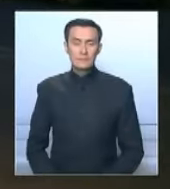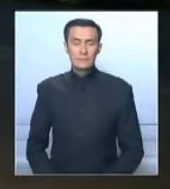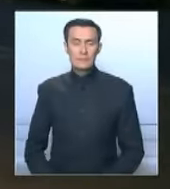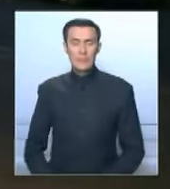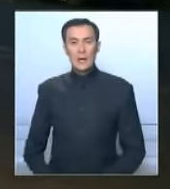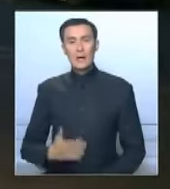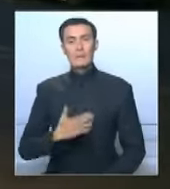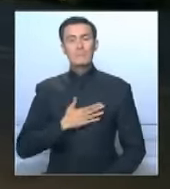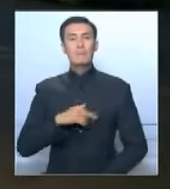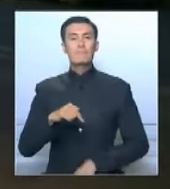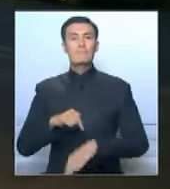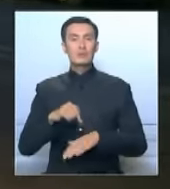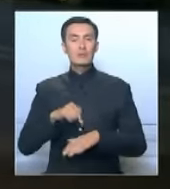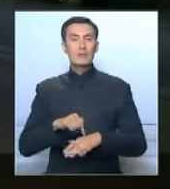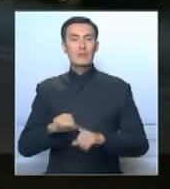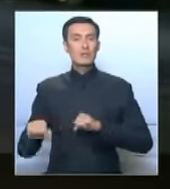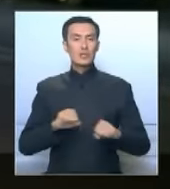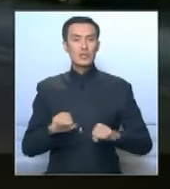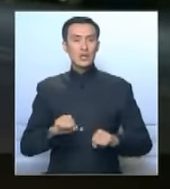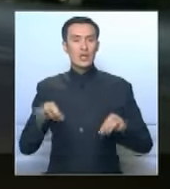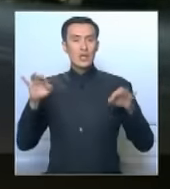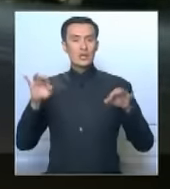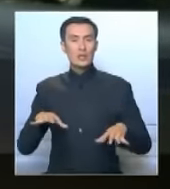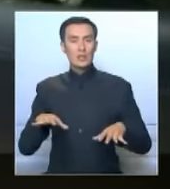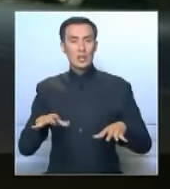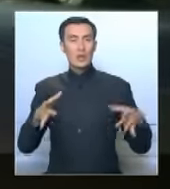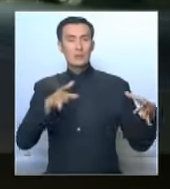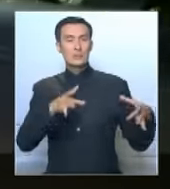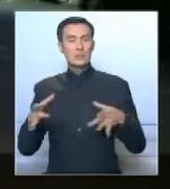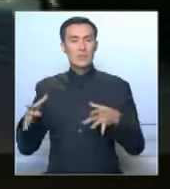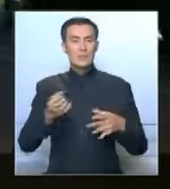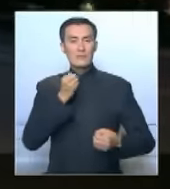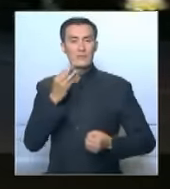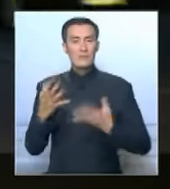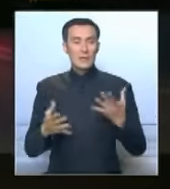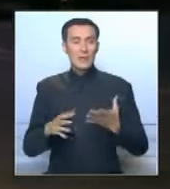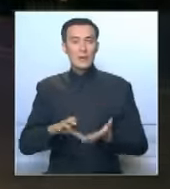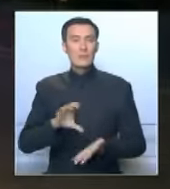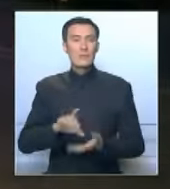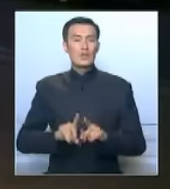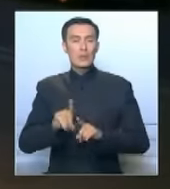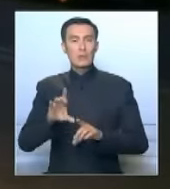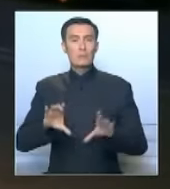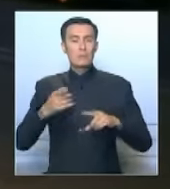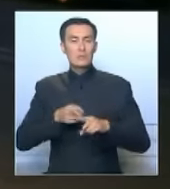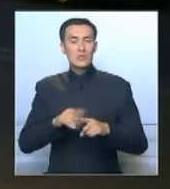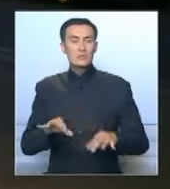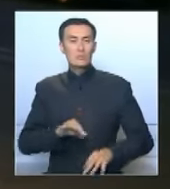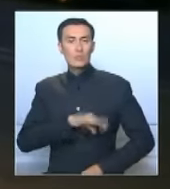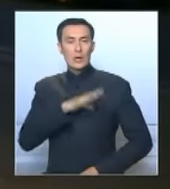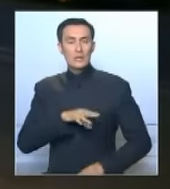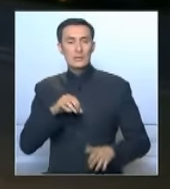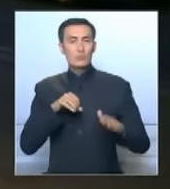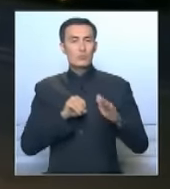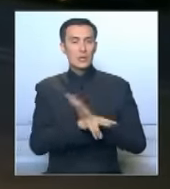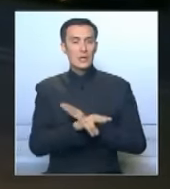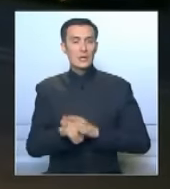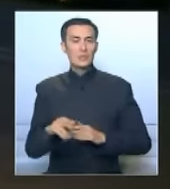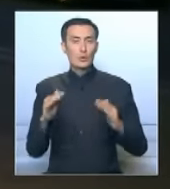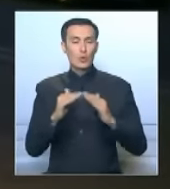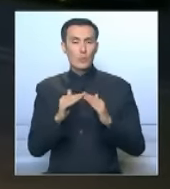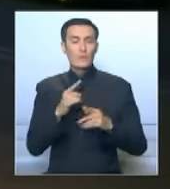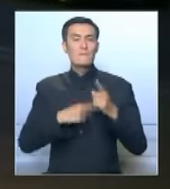Мы почувствовали толчки неожиданно. Качались люстры, цветы прыгали в горшках. Мы испугались и вышли из дома. Потом